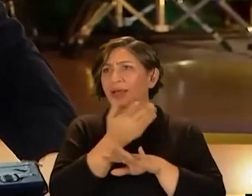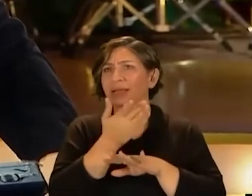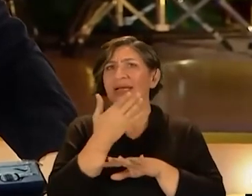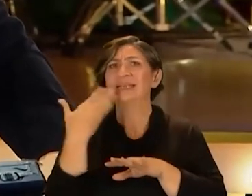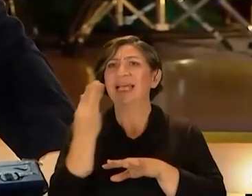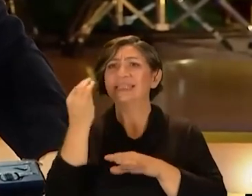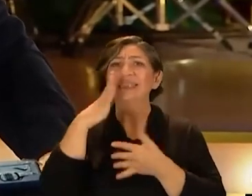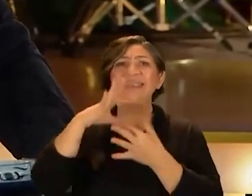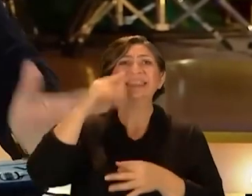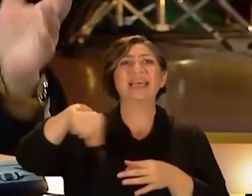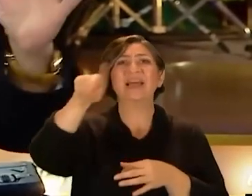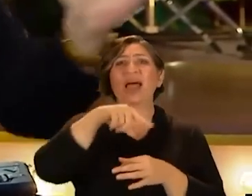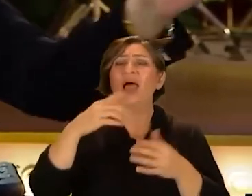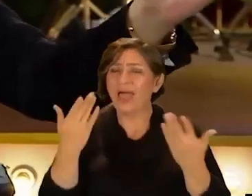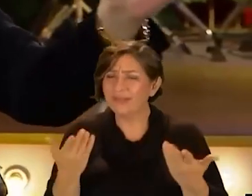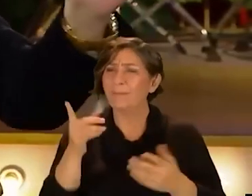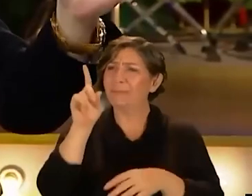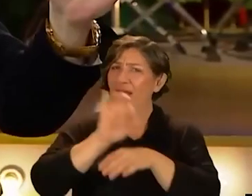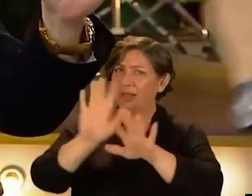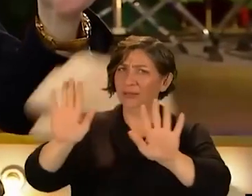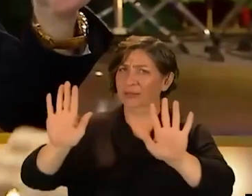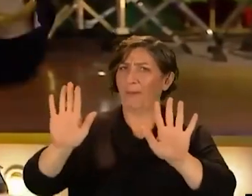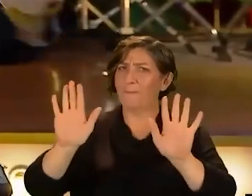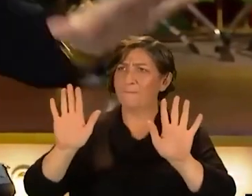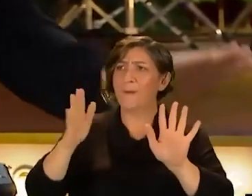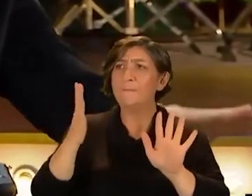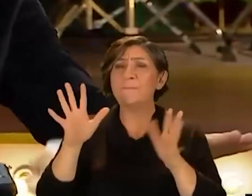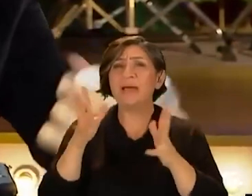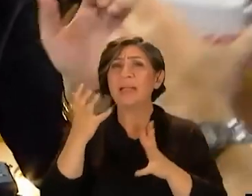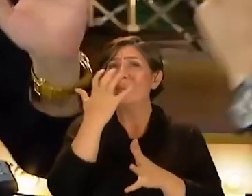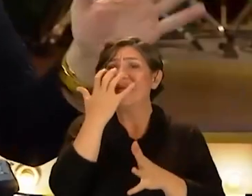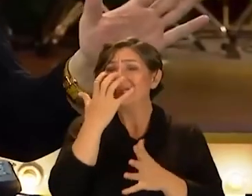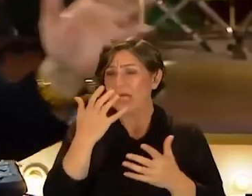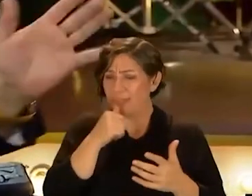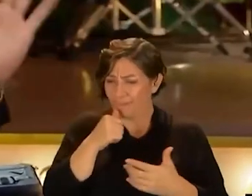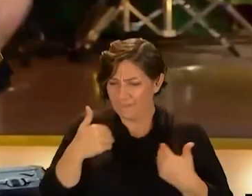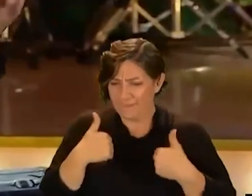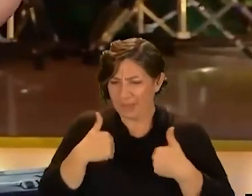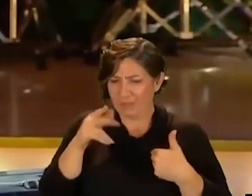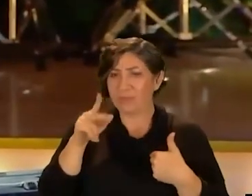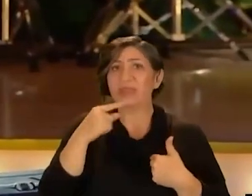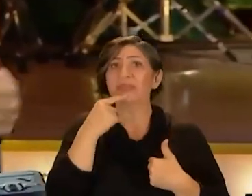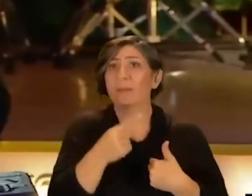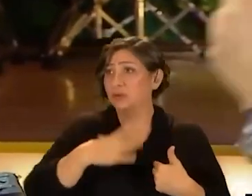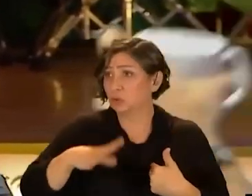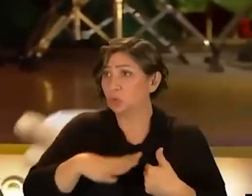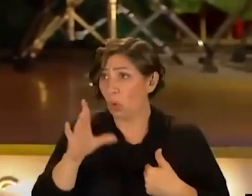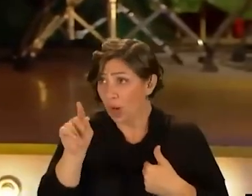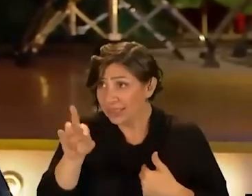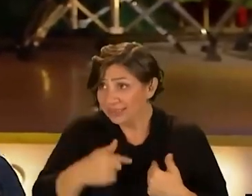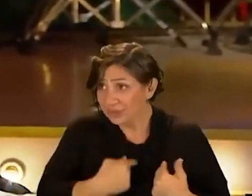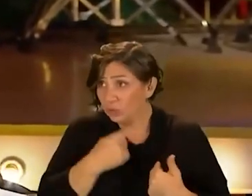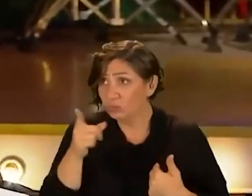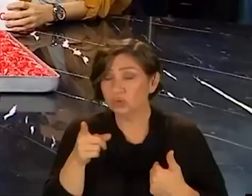hakikaten Ve genç insanlara evet bir dakika tamam Belki de beklediğiniz adam benim diyorsun gibi geldi bana öyle mi öyle